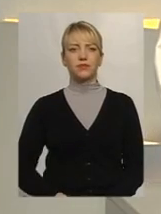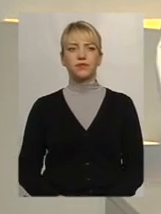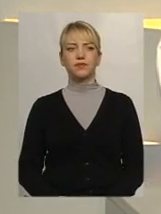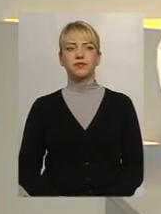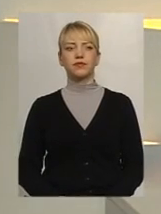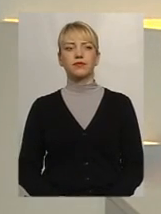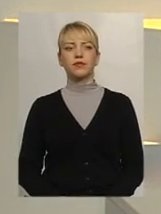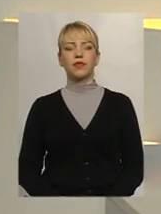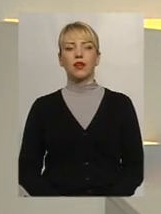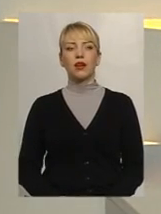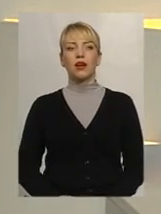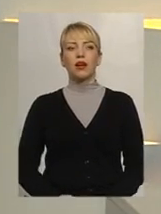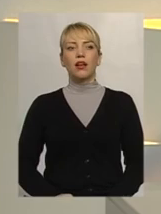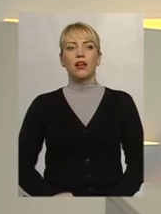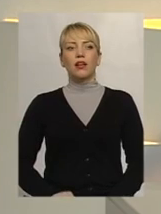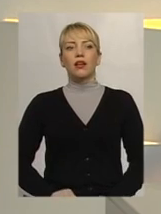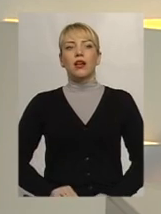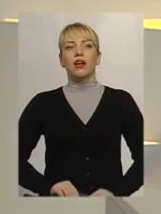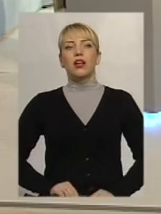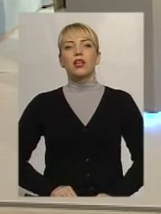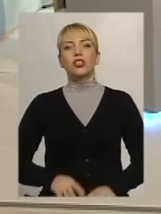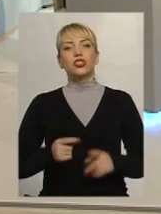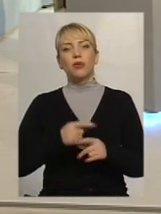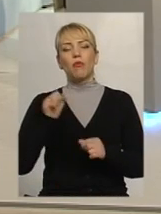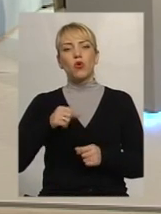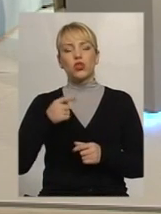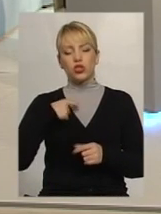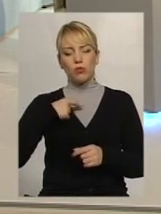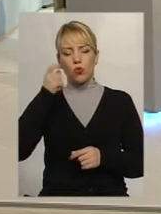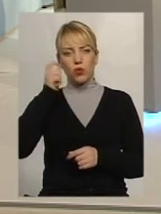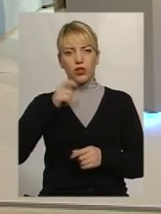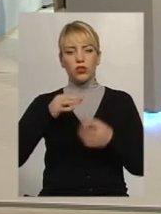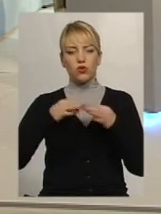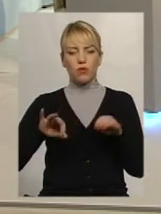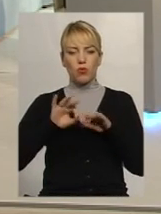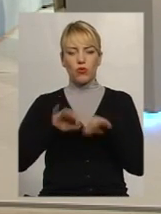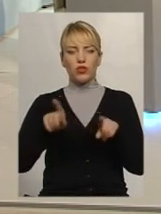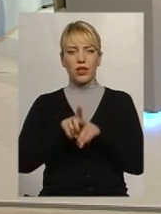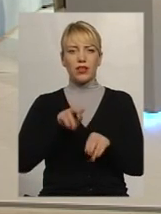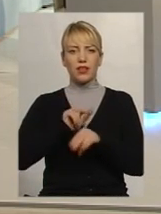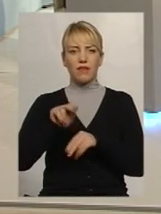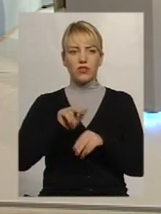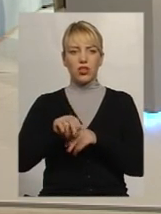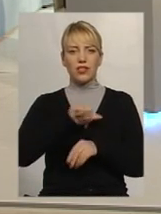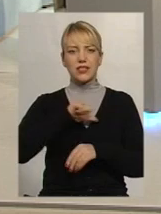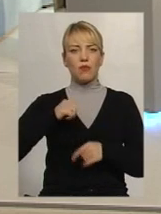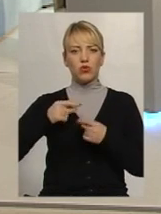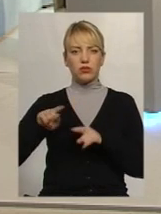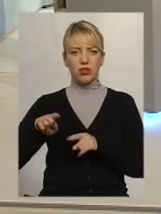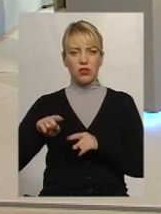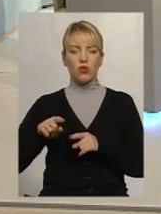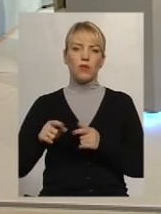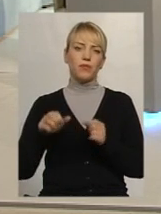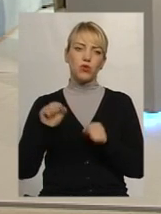Скажіть, пане Сергійові, чи може дозволити собі Україна проводити, наприклад, такого роду навчання самостійно, можливо,